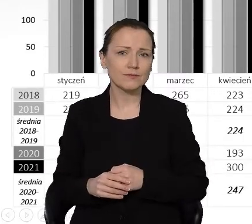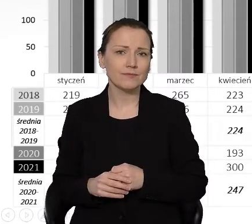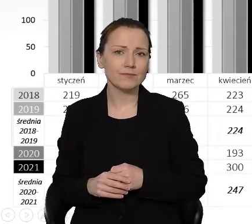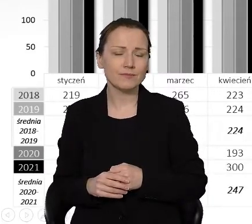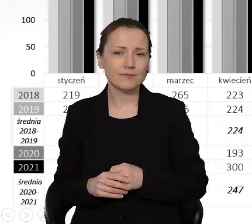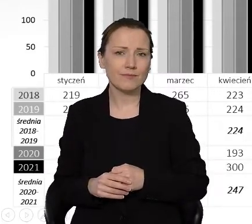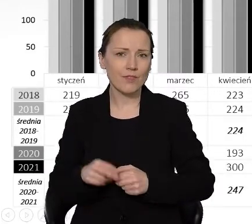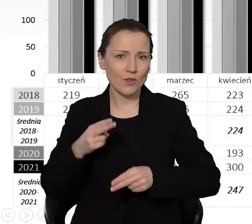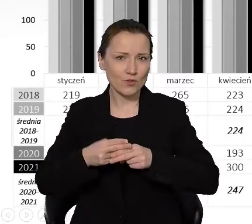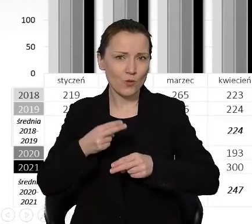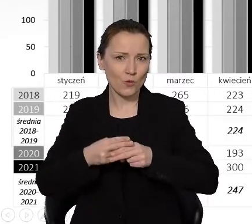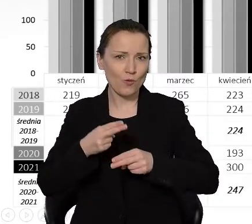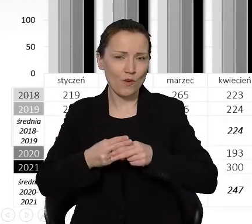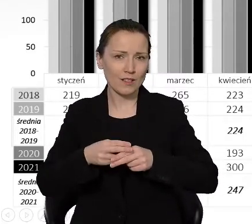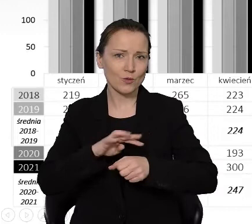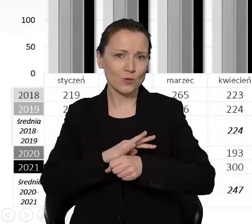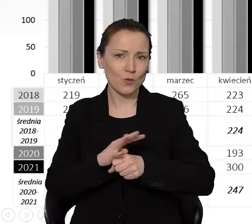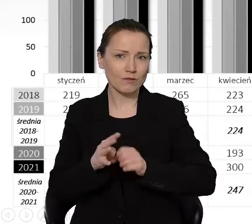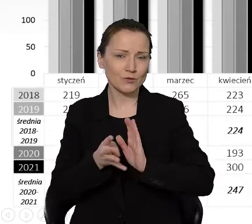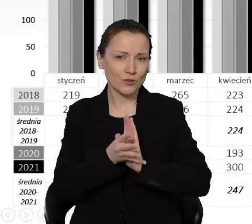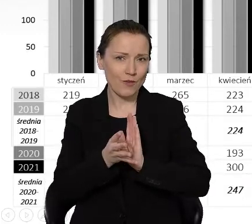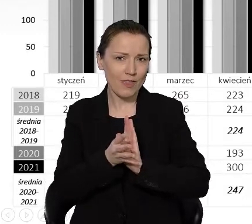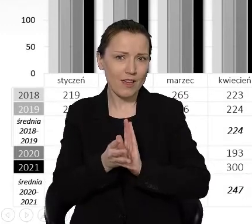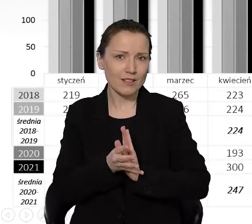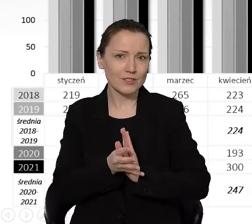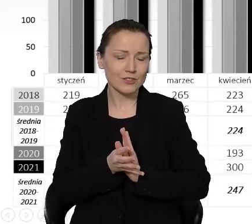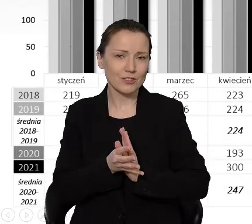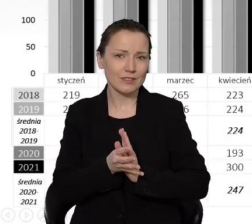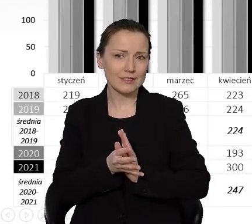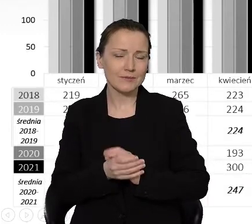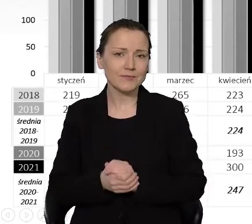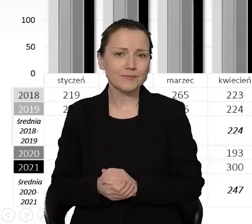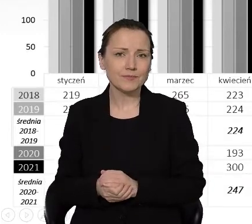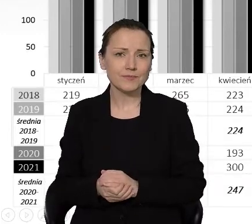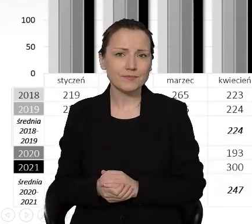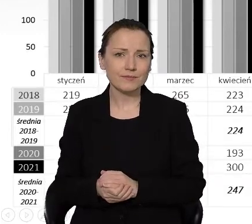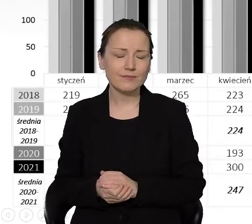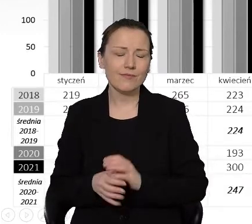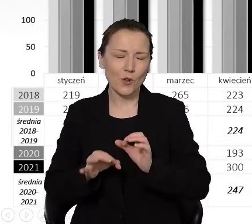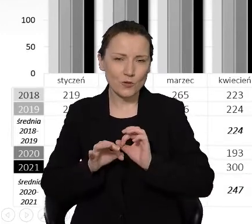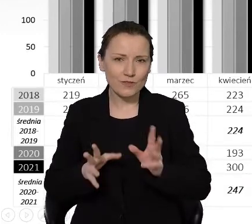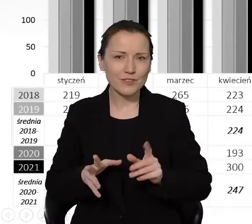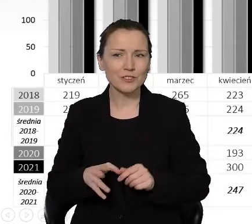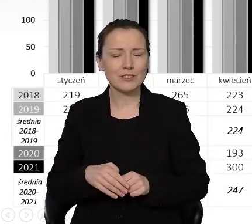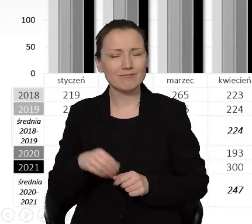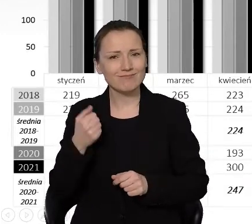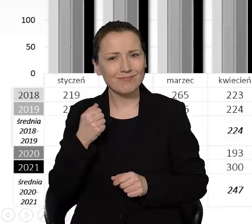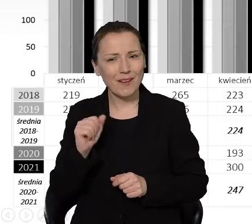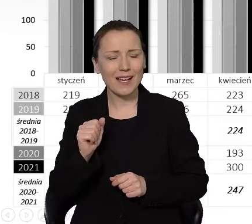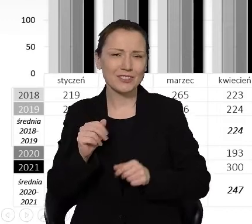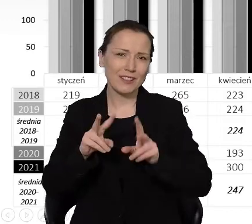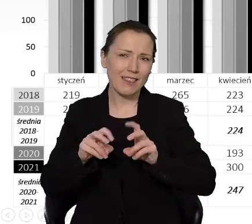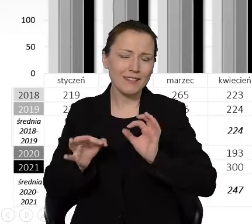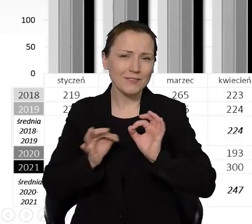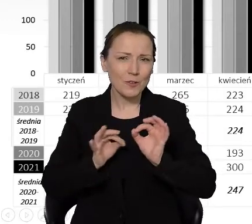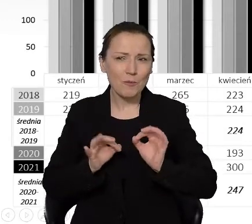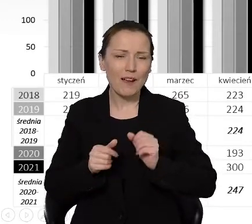kiedy są zachorowania na COVID-19, kiedy zarażamy się SARS-CoV-2. Oczywiście pewnie bardziej złożona diagnoza